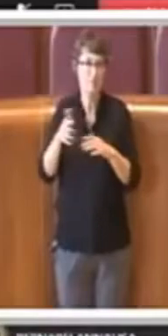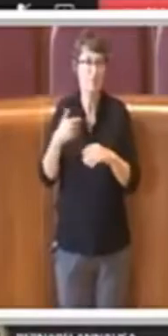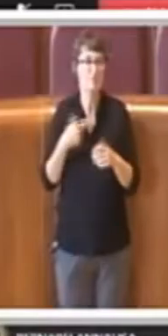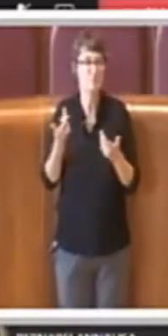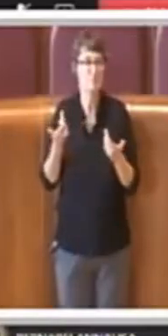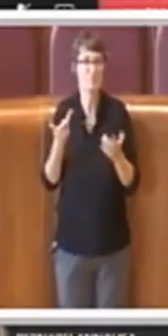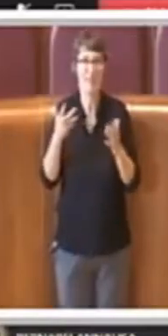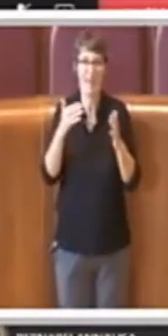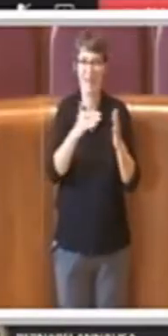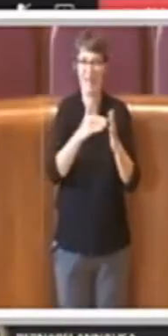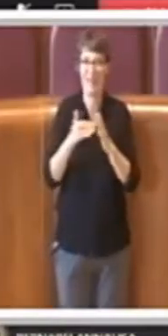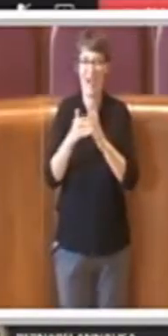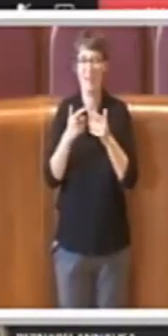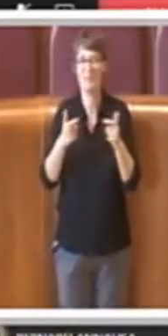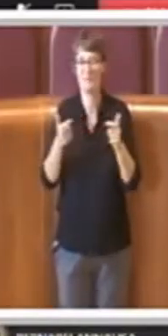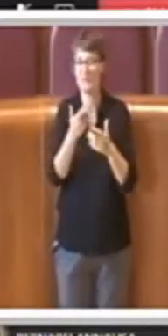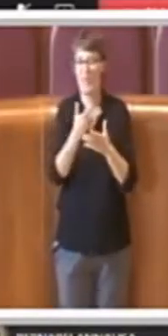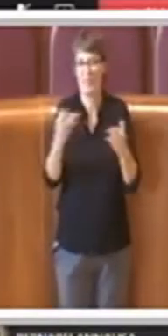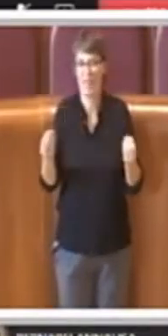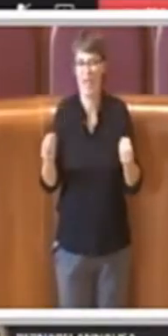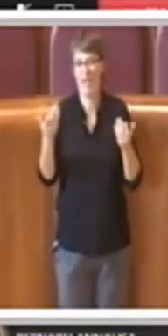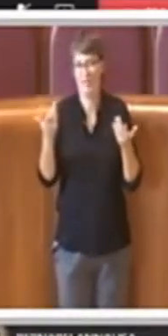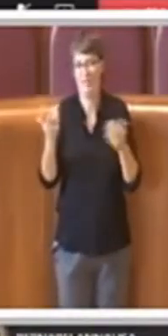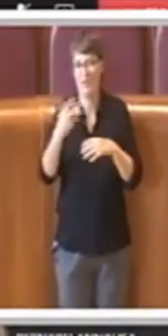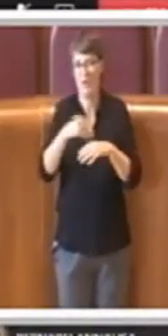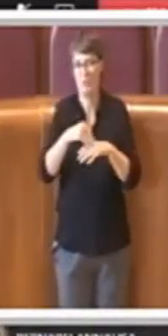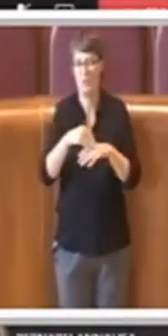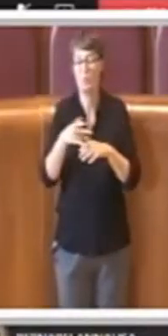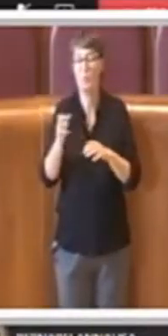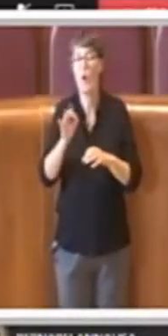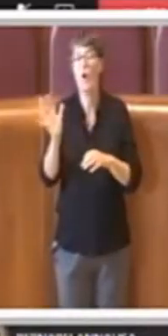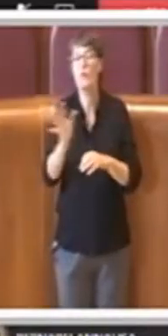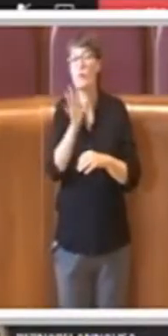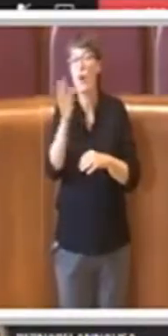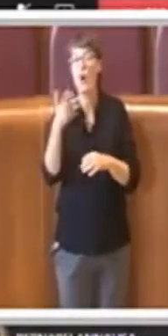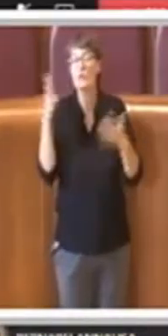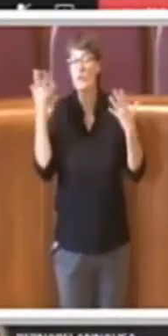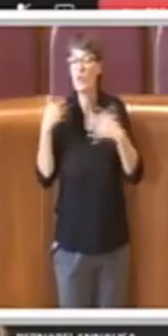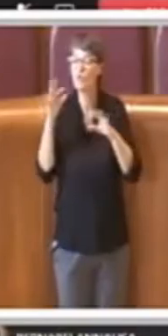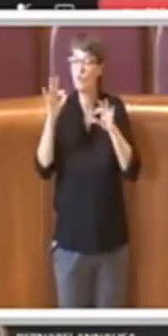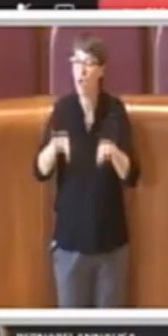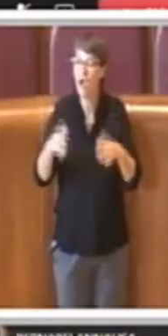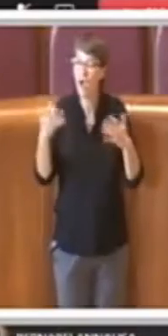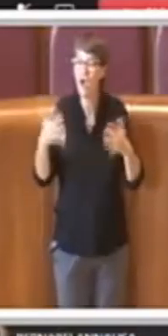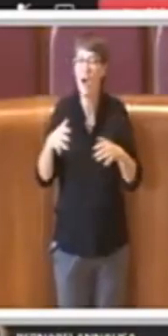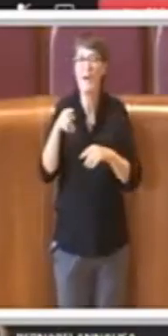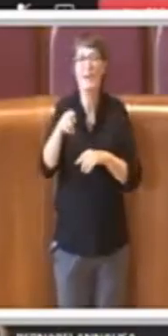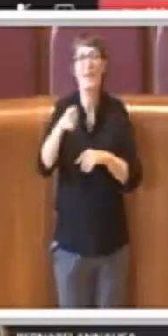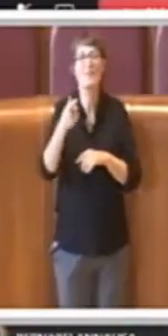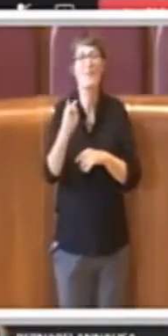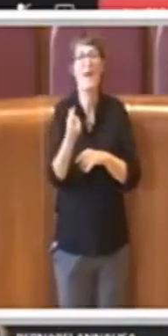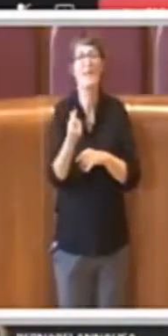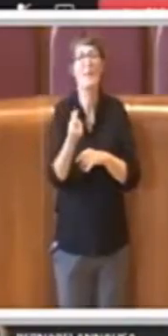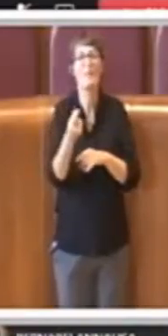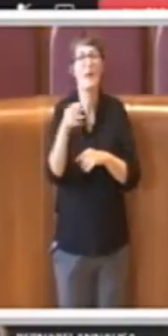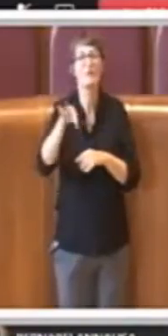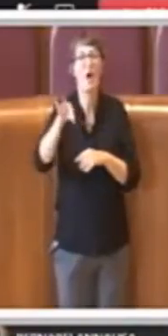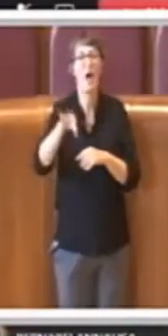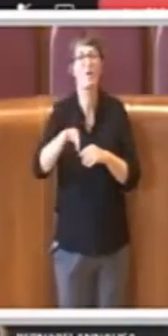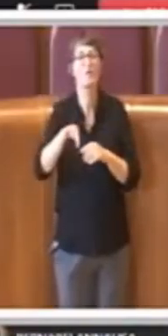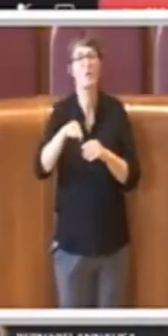il prezzo dell'affitto? Non dico forse sì, ma probabilmente sì. Ma poi il prezzo dell'affitto,